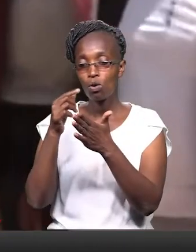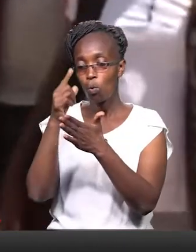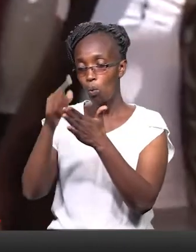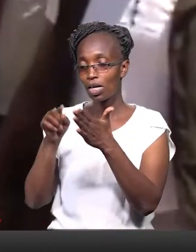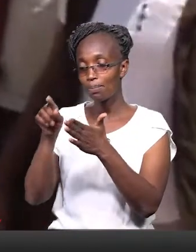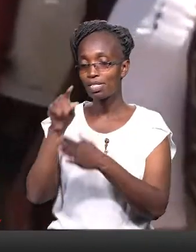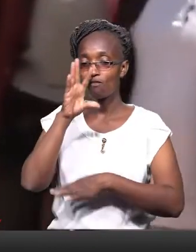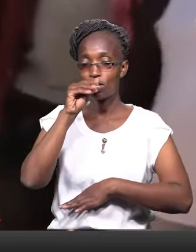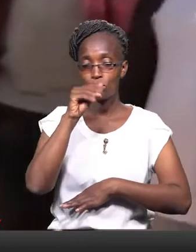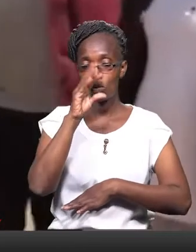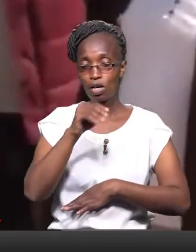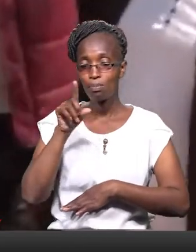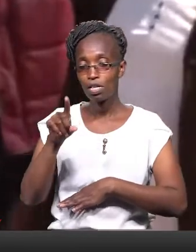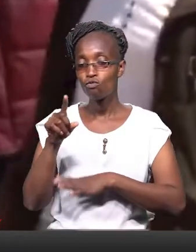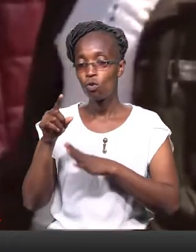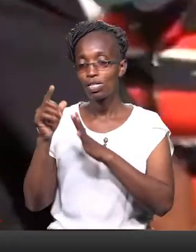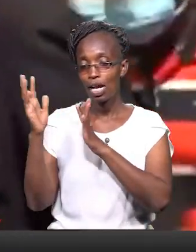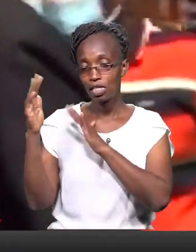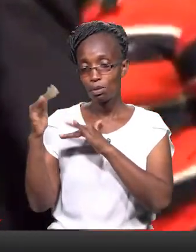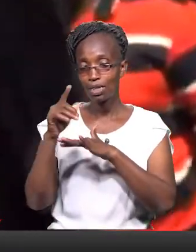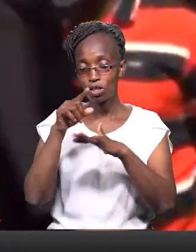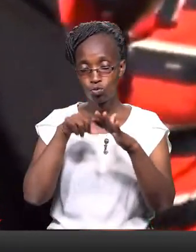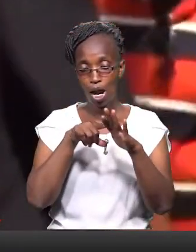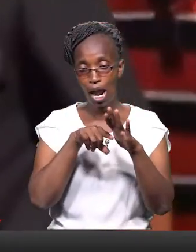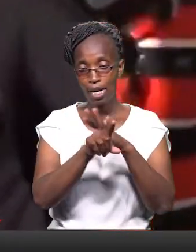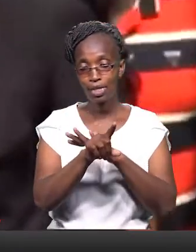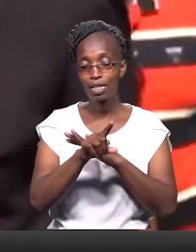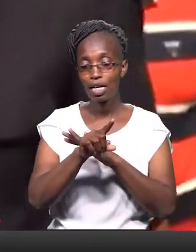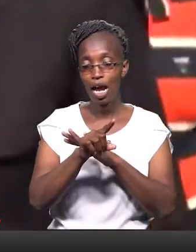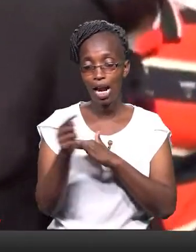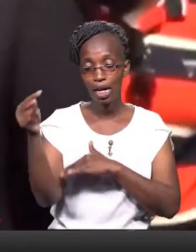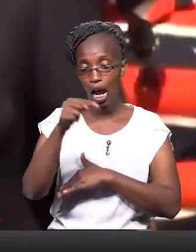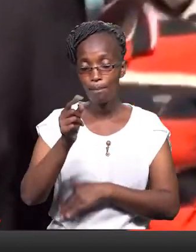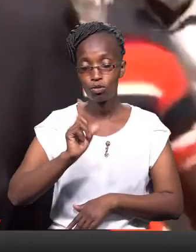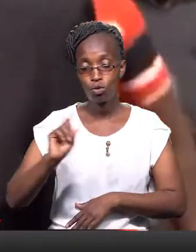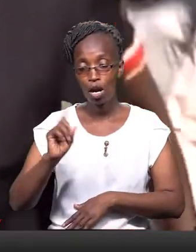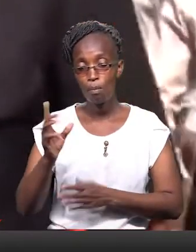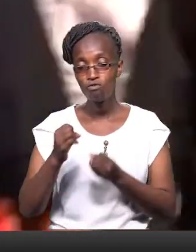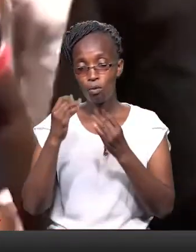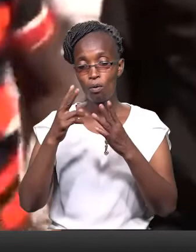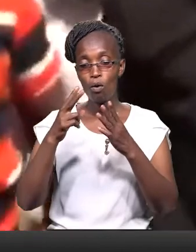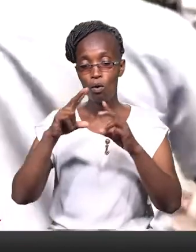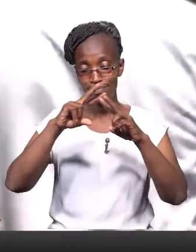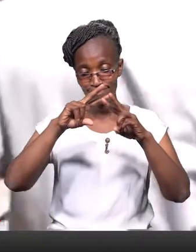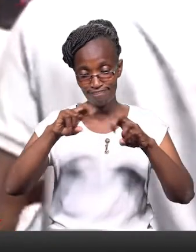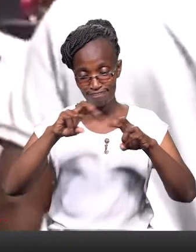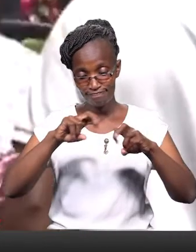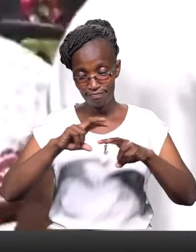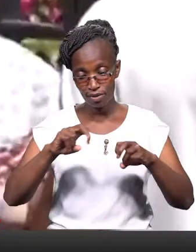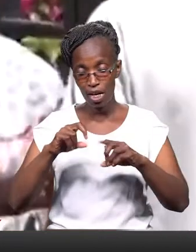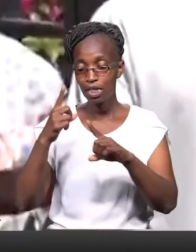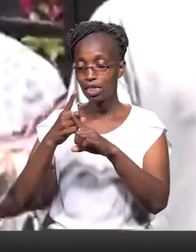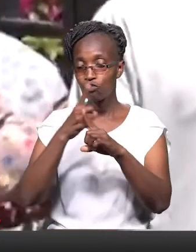uchochezi ya nayosemekana kutoa. Onyonka akiagizo kujwasilisha mbele ya mkurugenzo wa mashtaka ya uma jijini Nairobi kwa uchunguzi